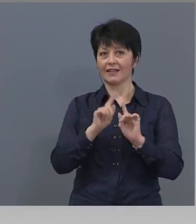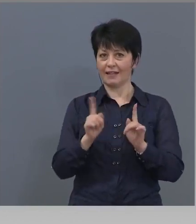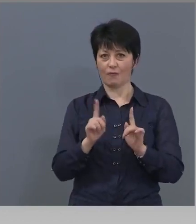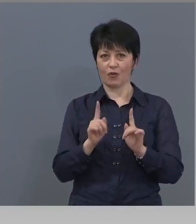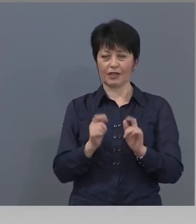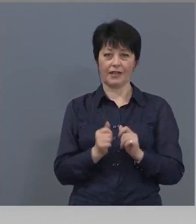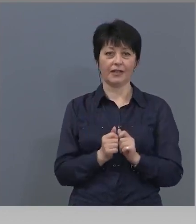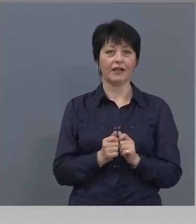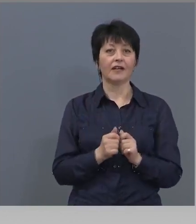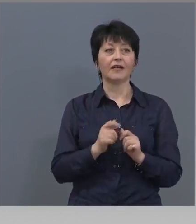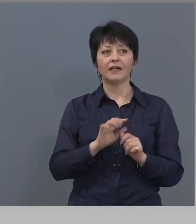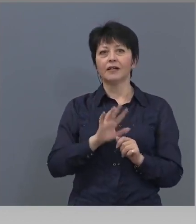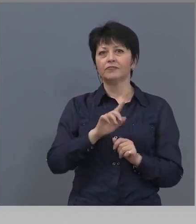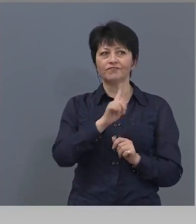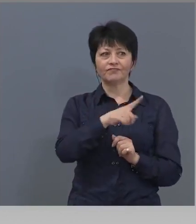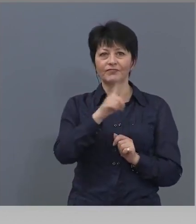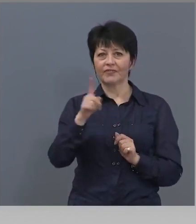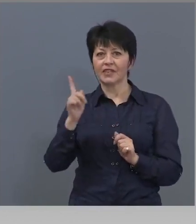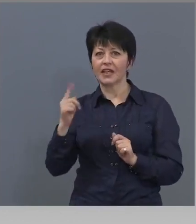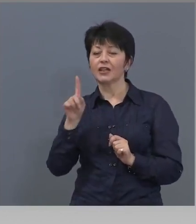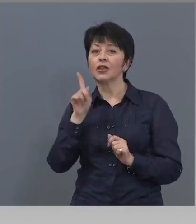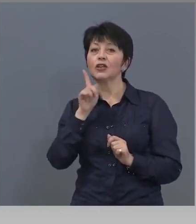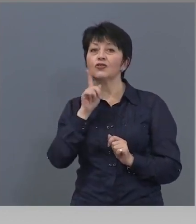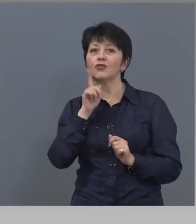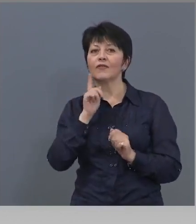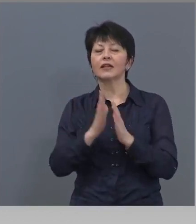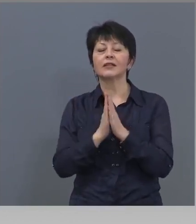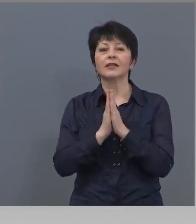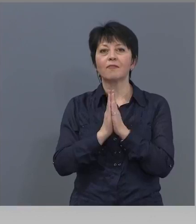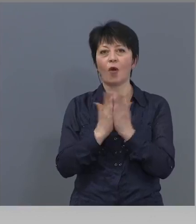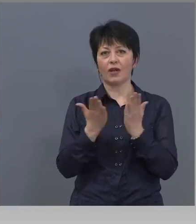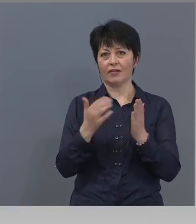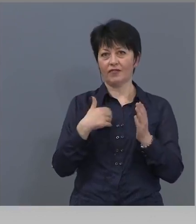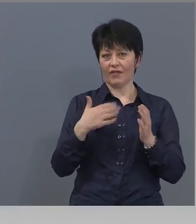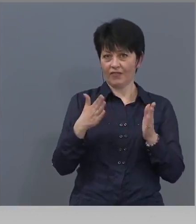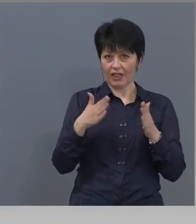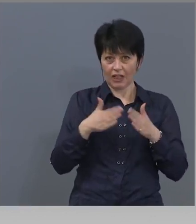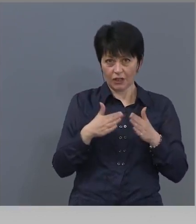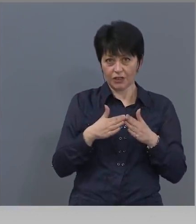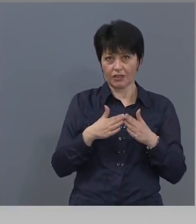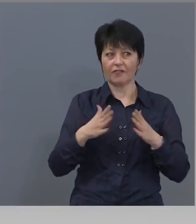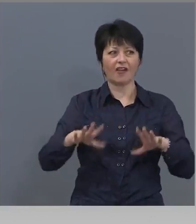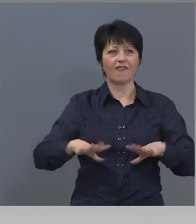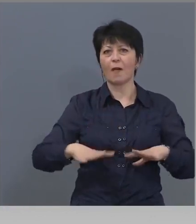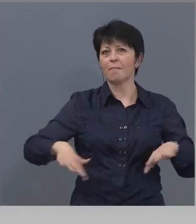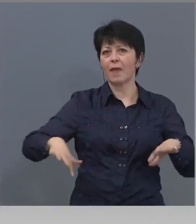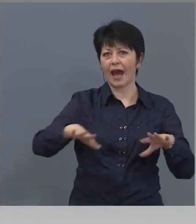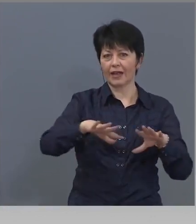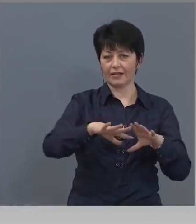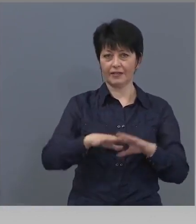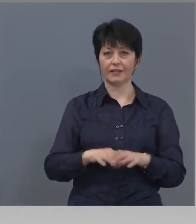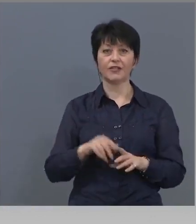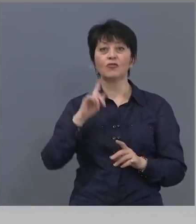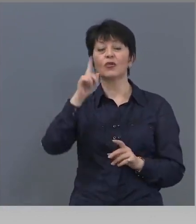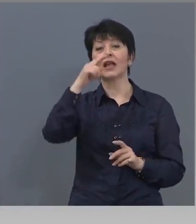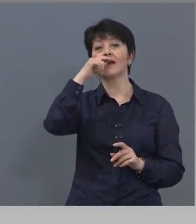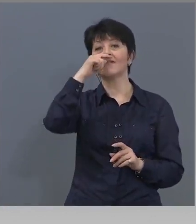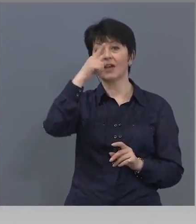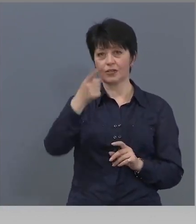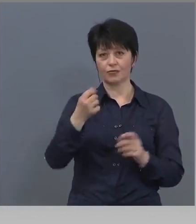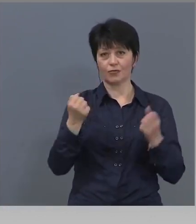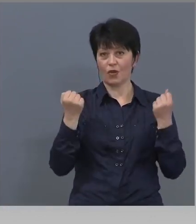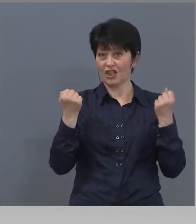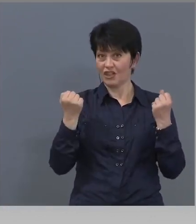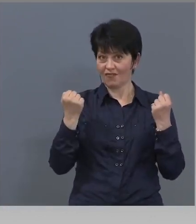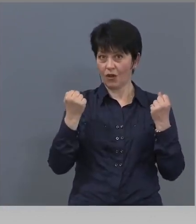молим, всеки човек се моли в къщи, моли се в парка или където иде. Но най-важното центъра на живота на един